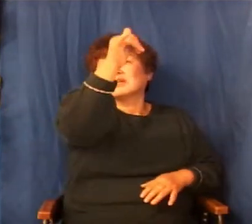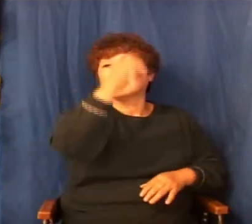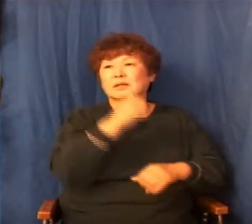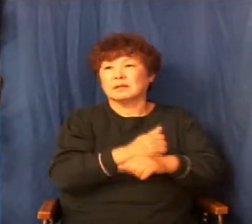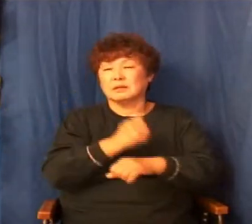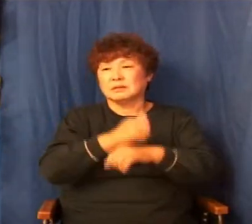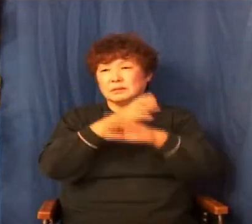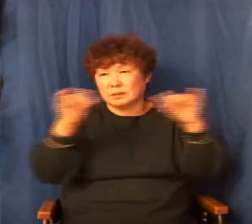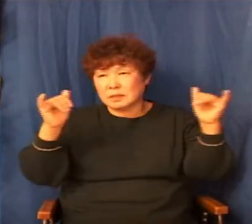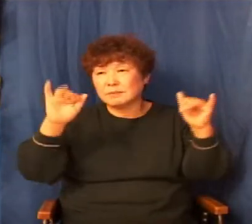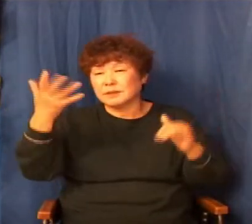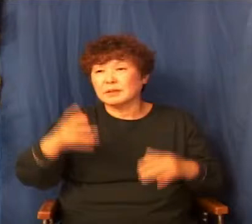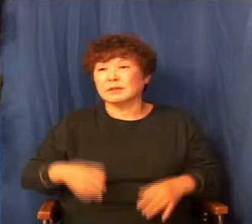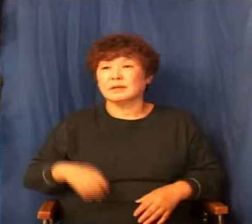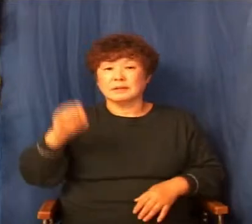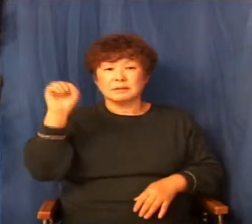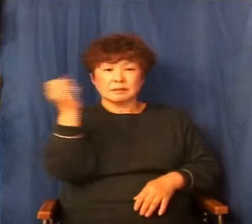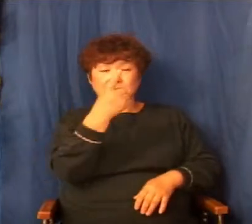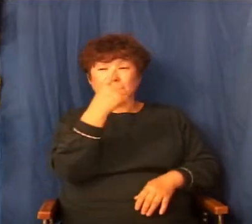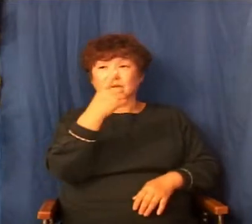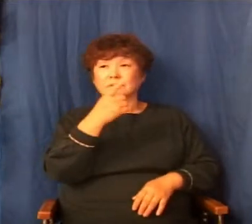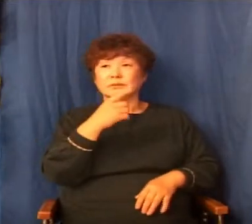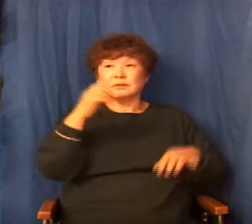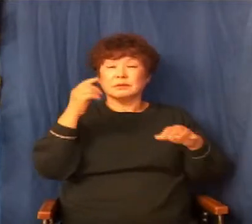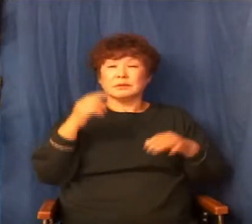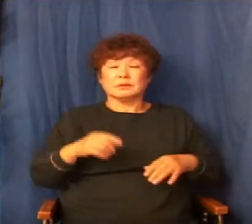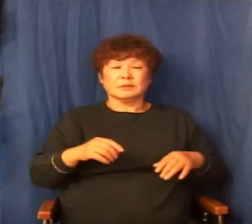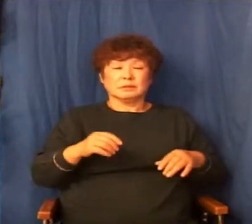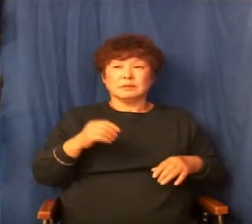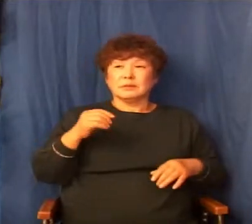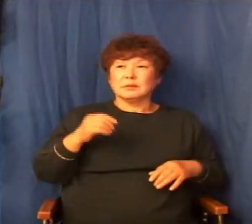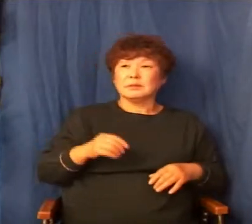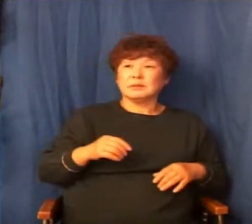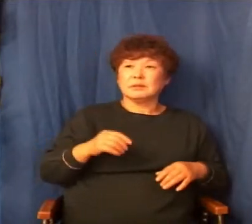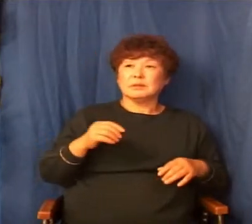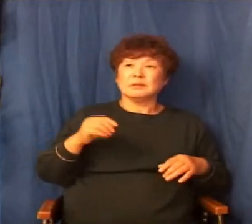우리가 다윗 시각으로 보잖아요. 사울과 다윗이 있으면